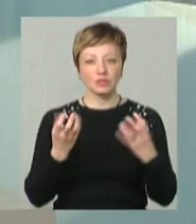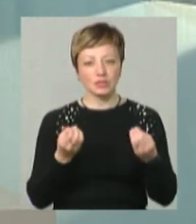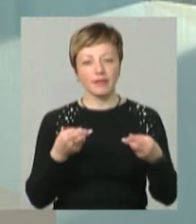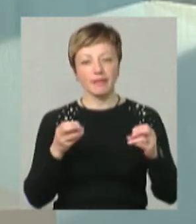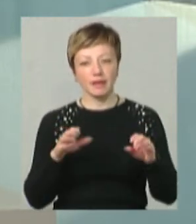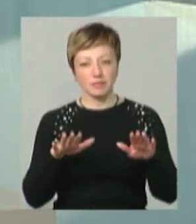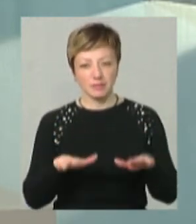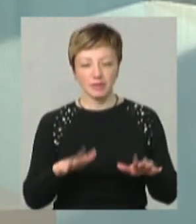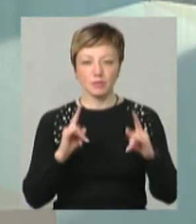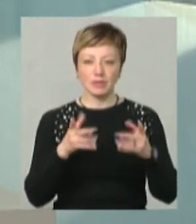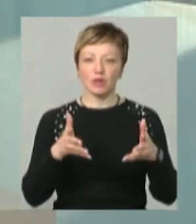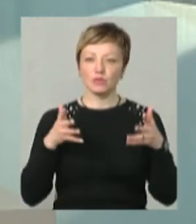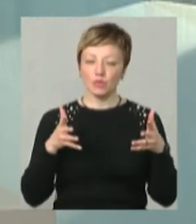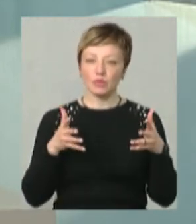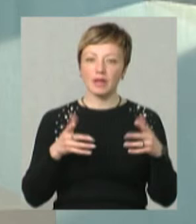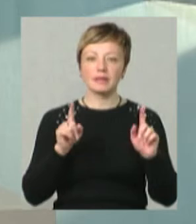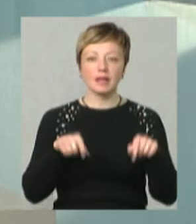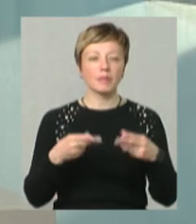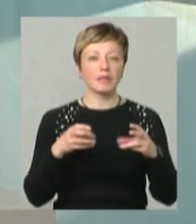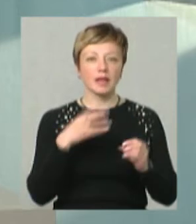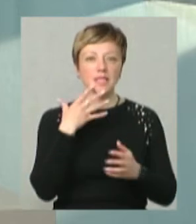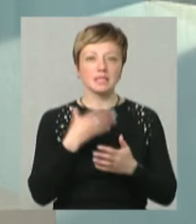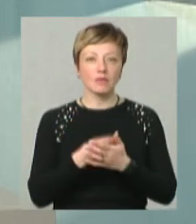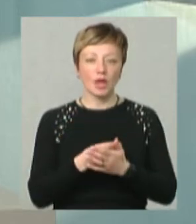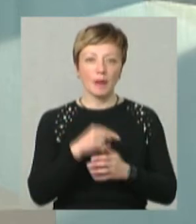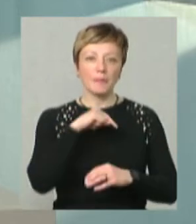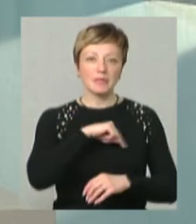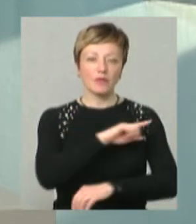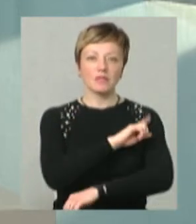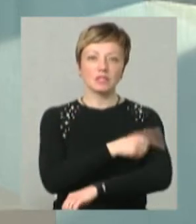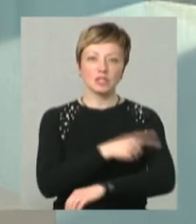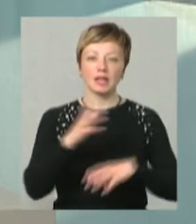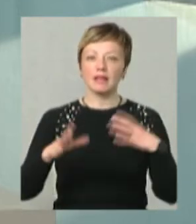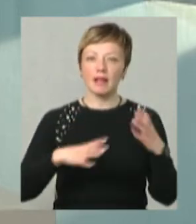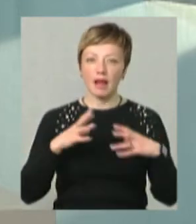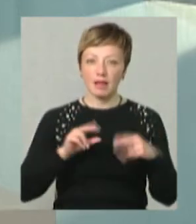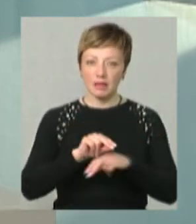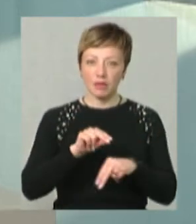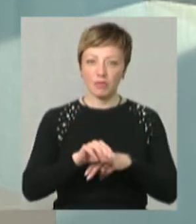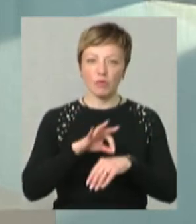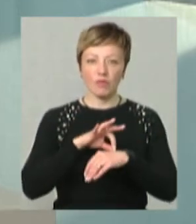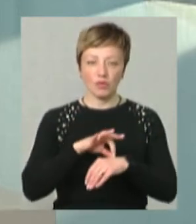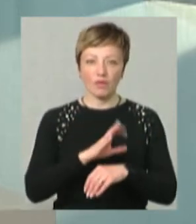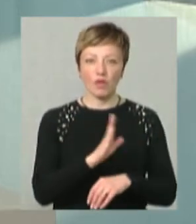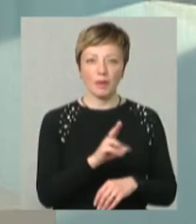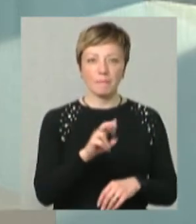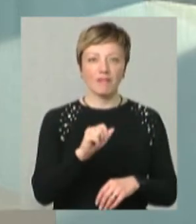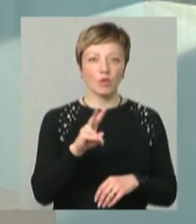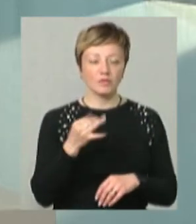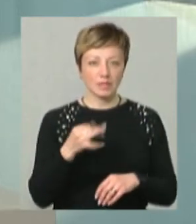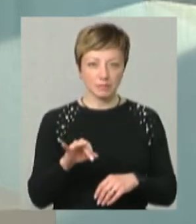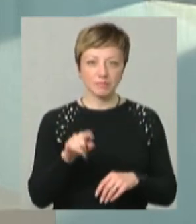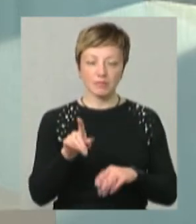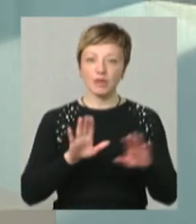Це будемо зараз з'ясовувати. Словом, там, де свої психофізичні тренінги проводить Володимир Павловський.